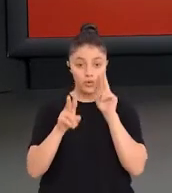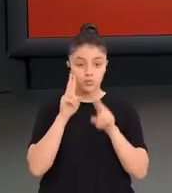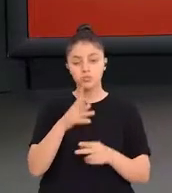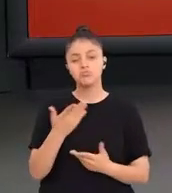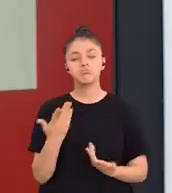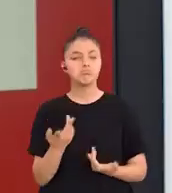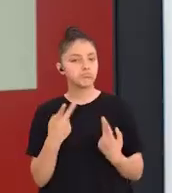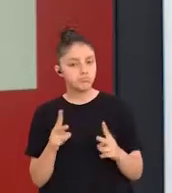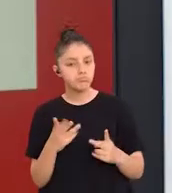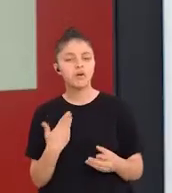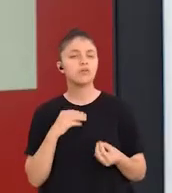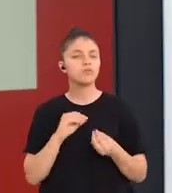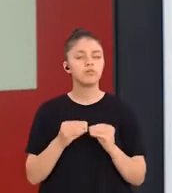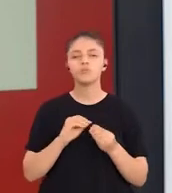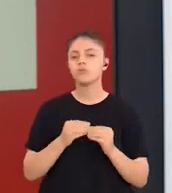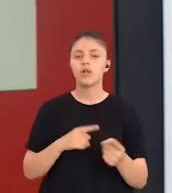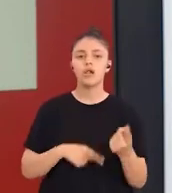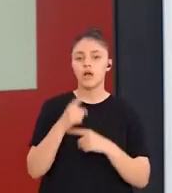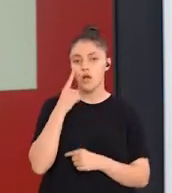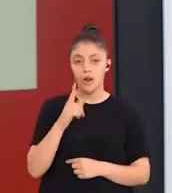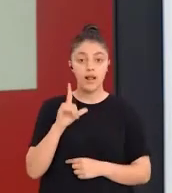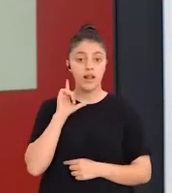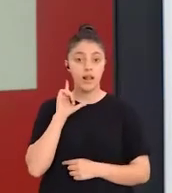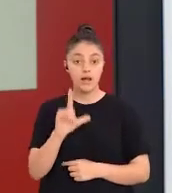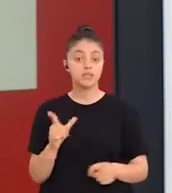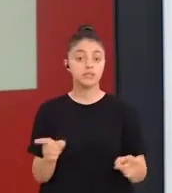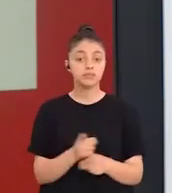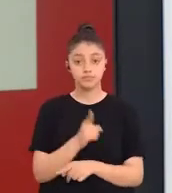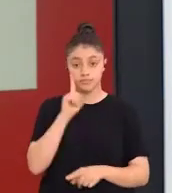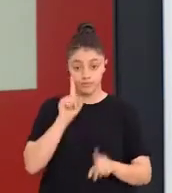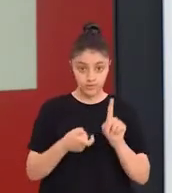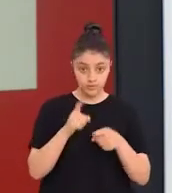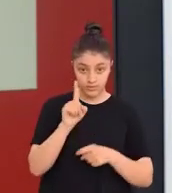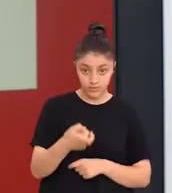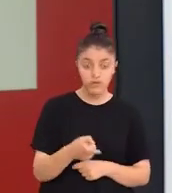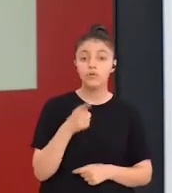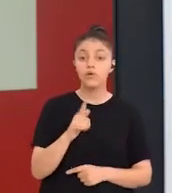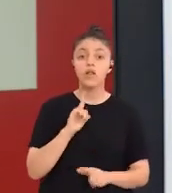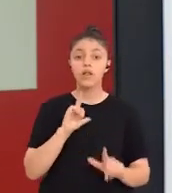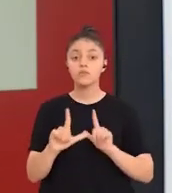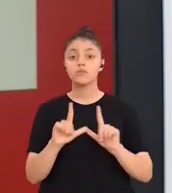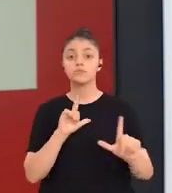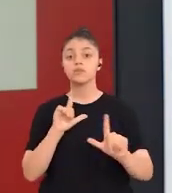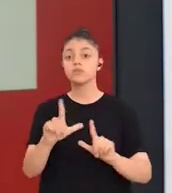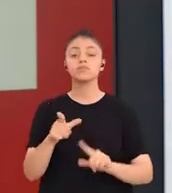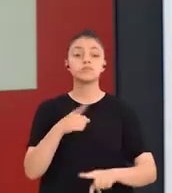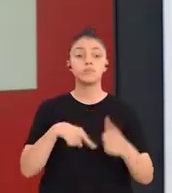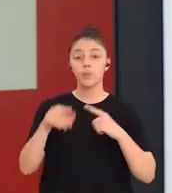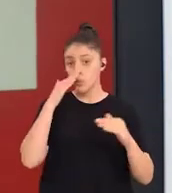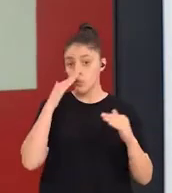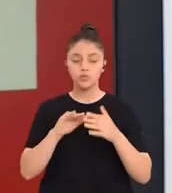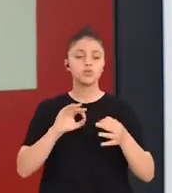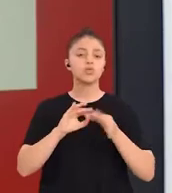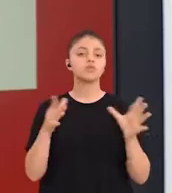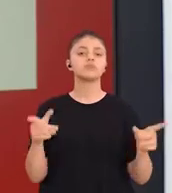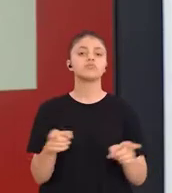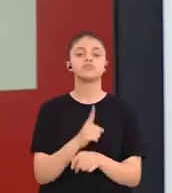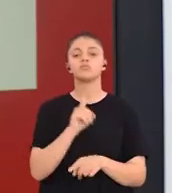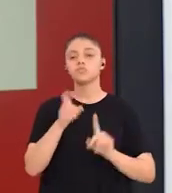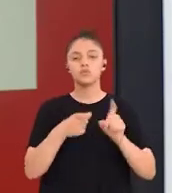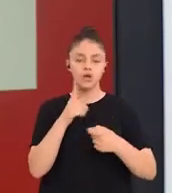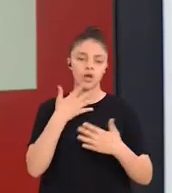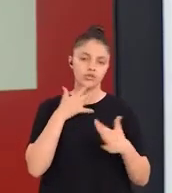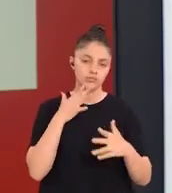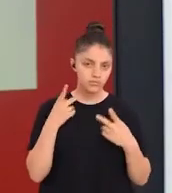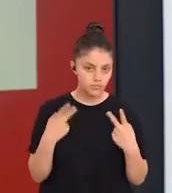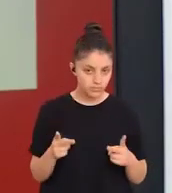karşılaşılabilecek sorunlarla birlikte ihtiyaçları tespit ederek bu ihtiyaçlara uygun çözüm yolları